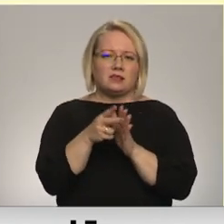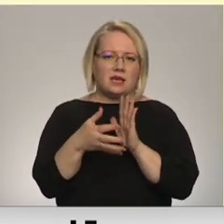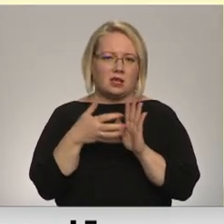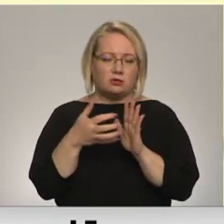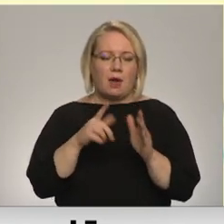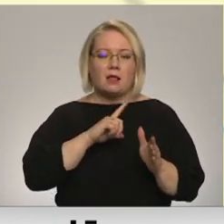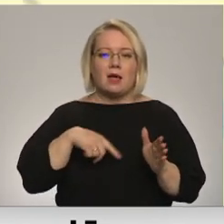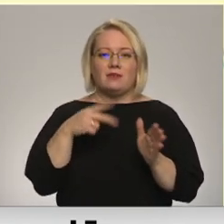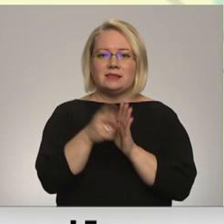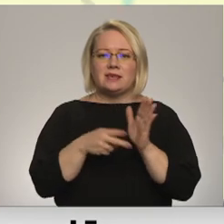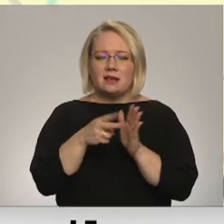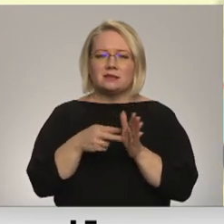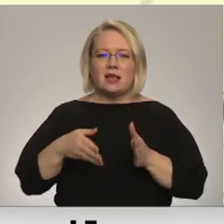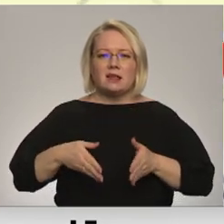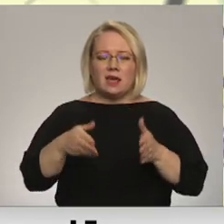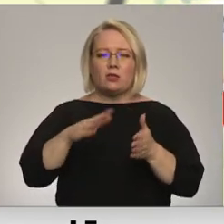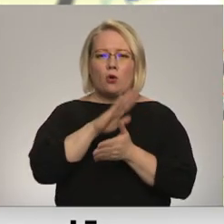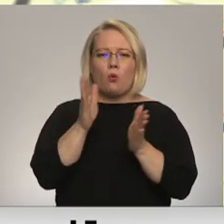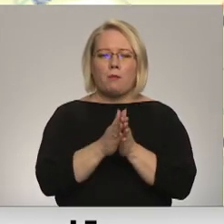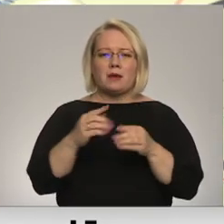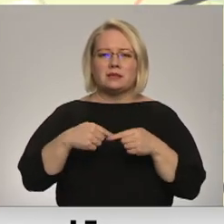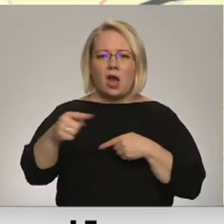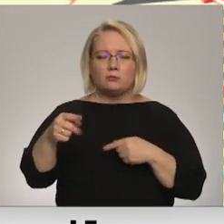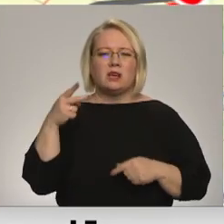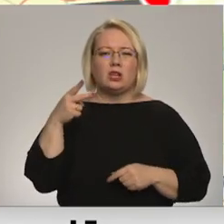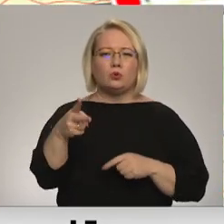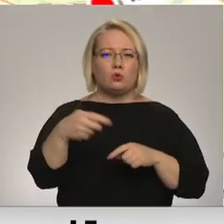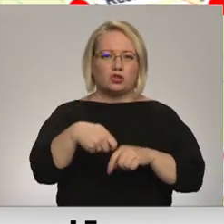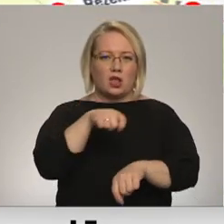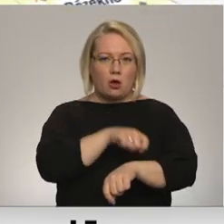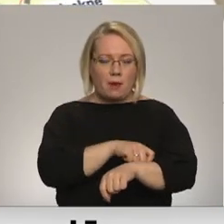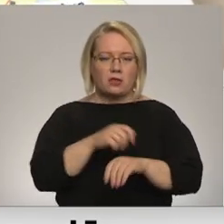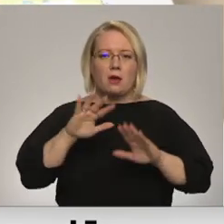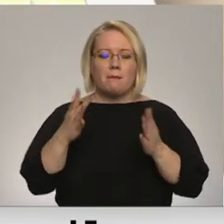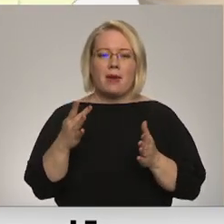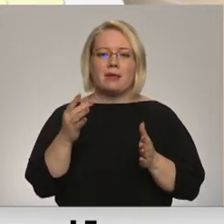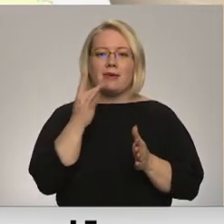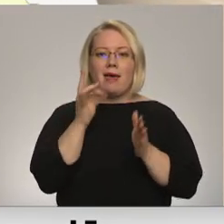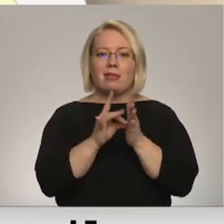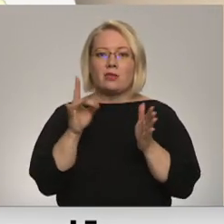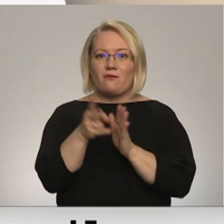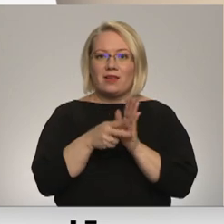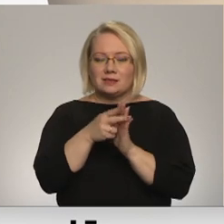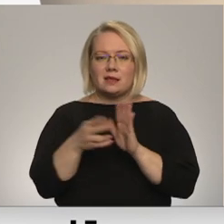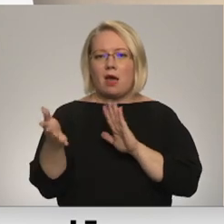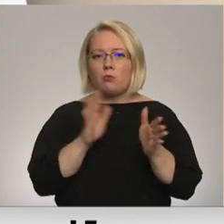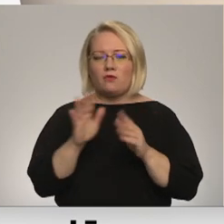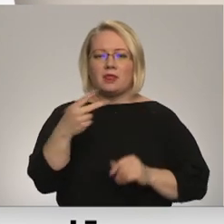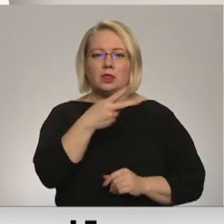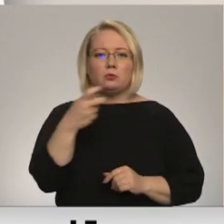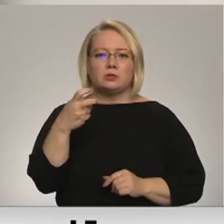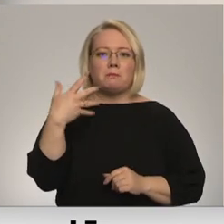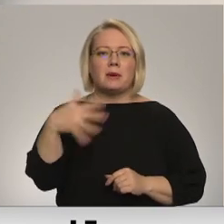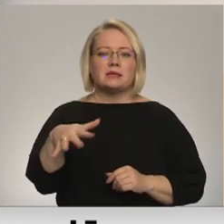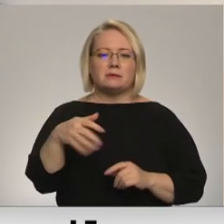Latvijas dzelzceļ līnija kopējais garums ir aptuveni 2000 kilometru, bet elektrificēti no tiem ir tikai aptuveni 250 kilometri.